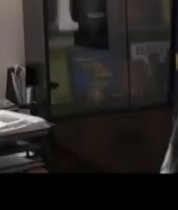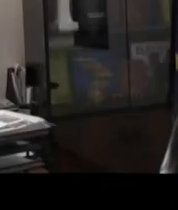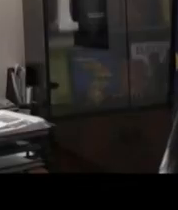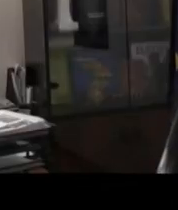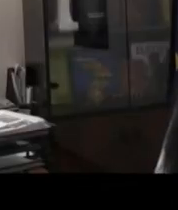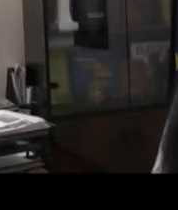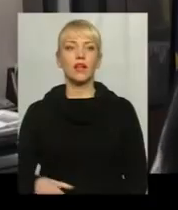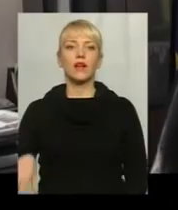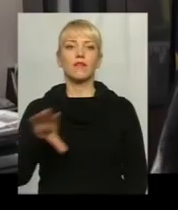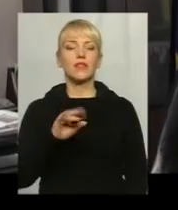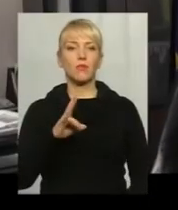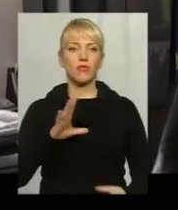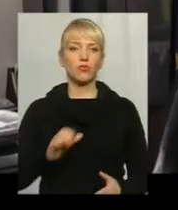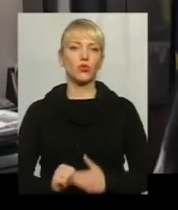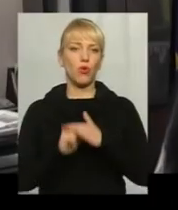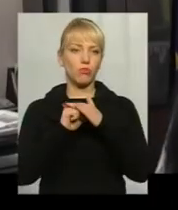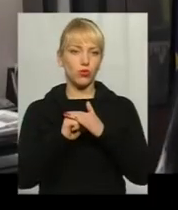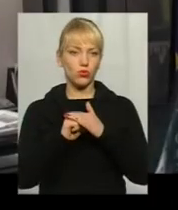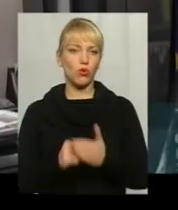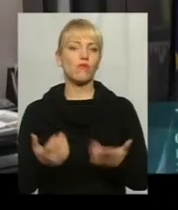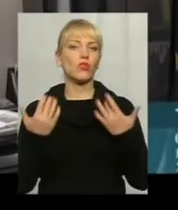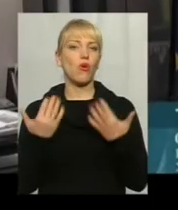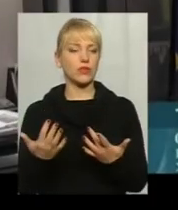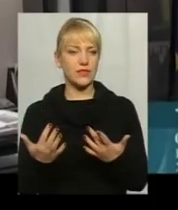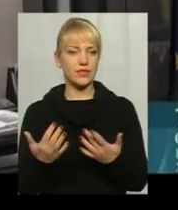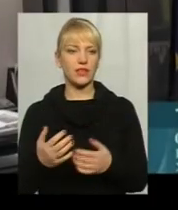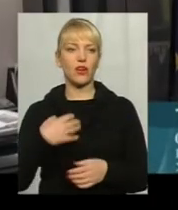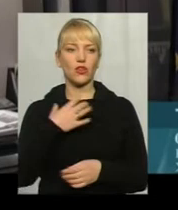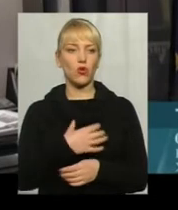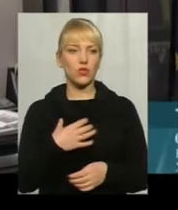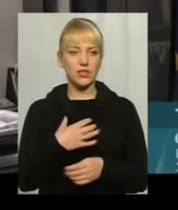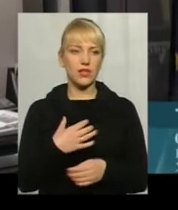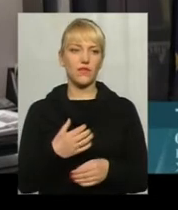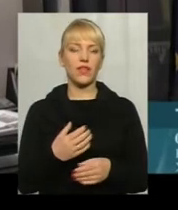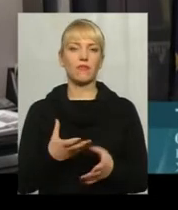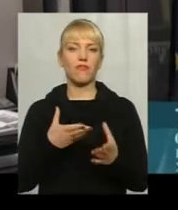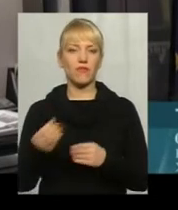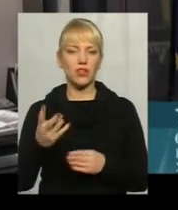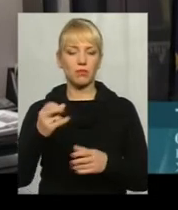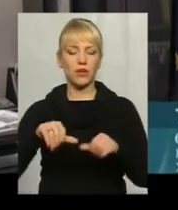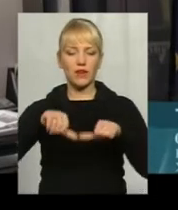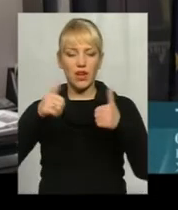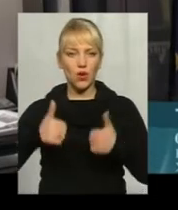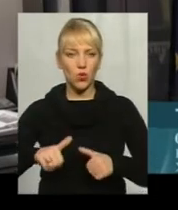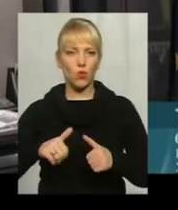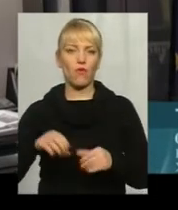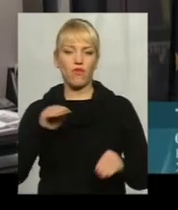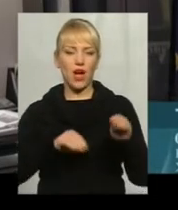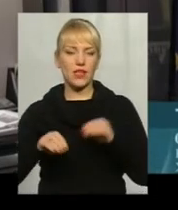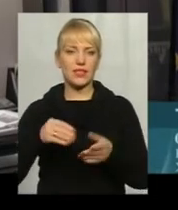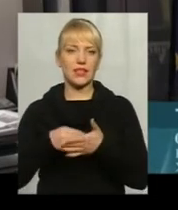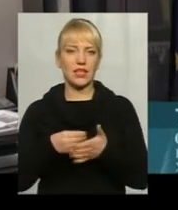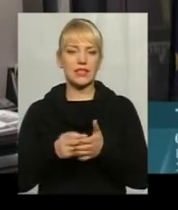Все має бути обґрунтовано. Оскільки основним важливим при врахуванні тарифів є все-таки